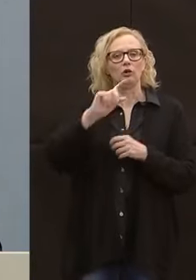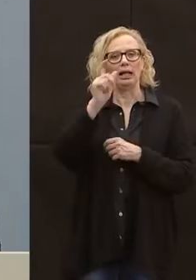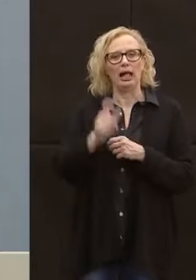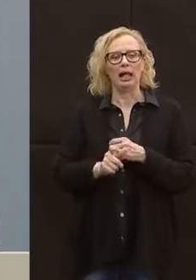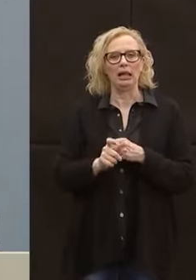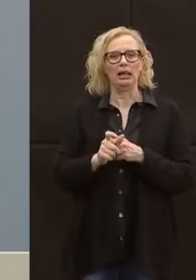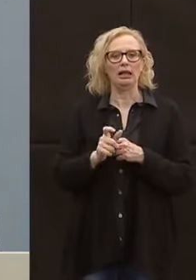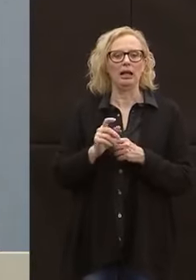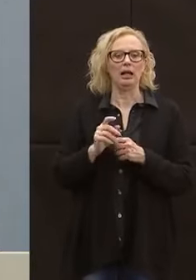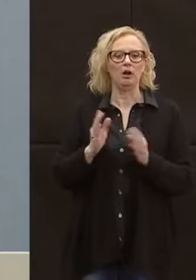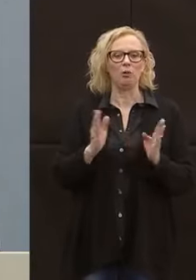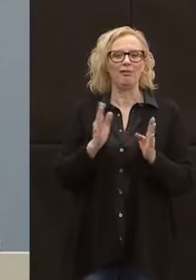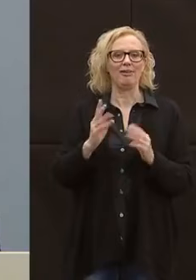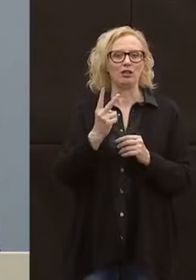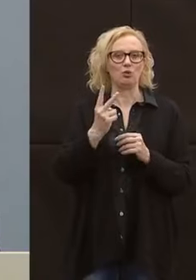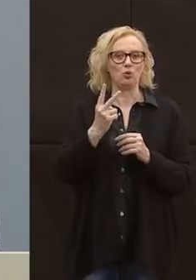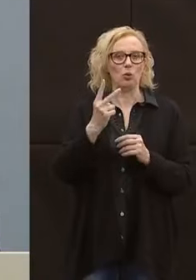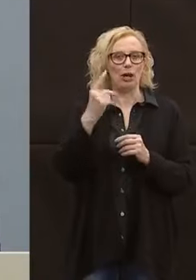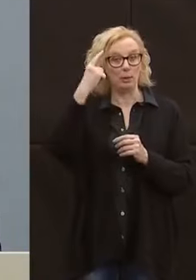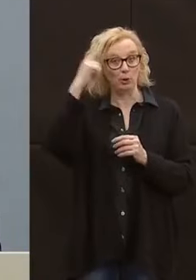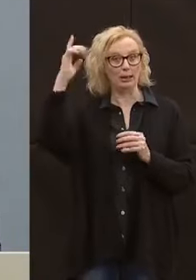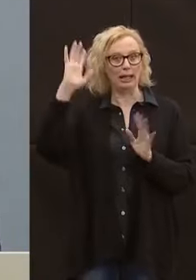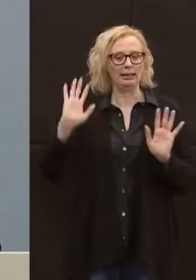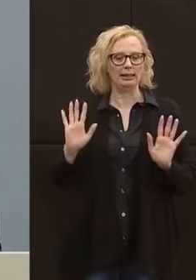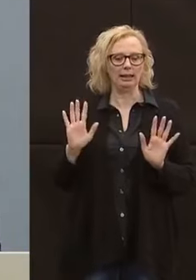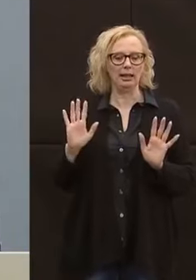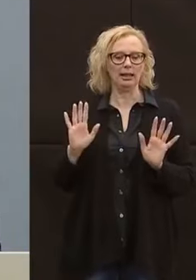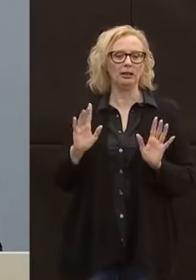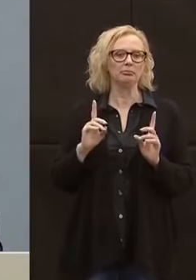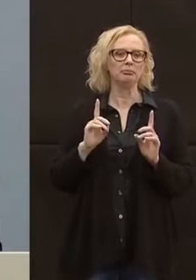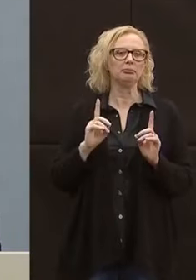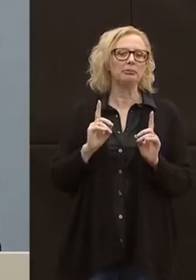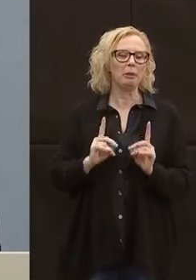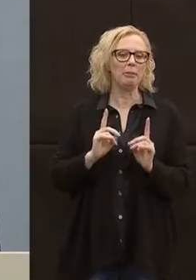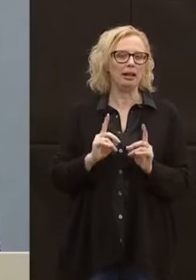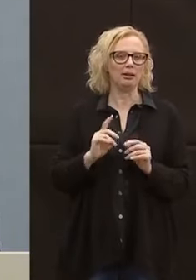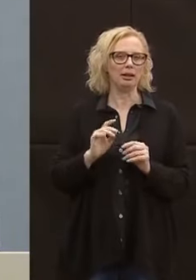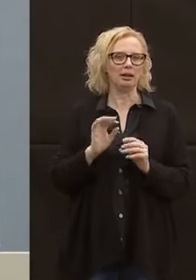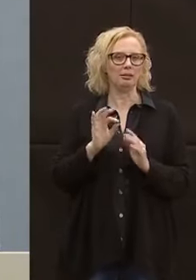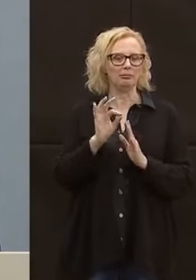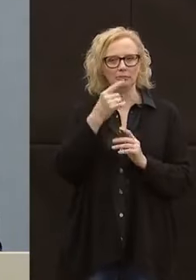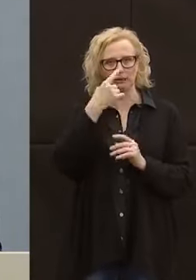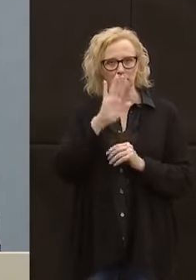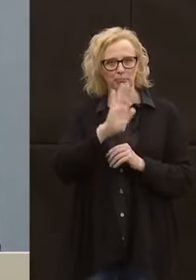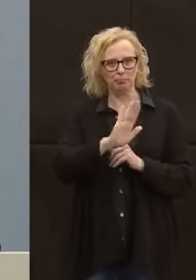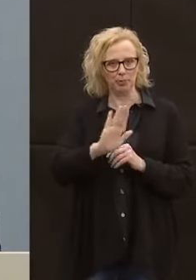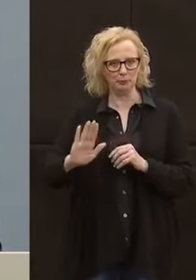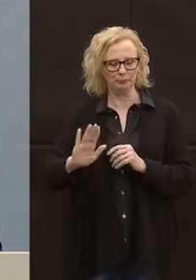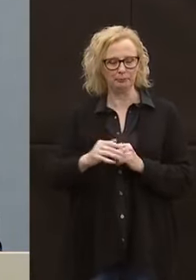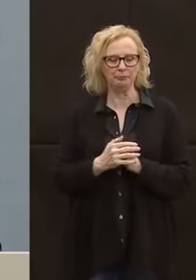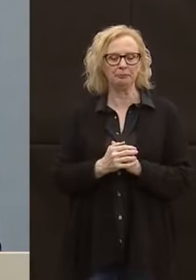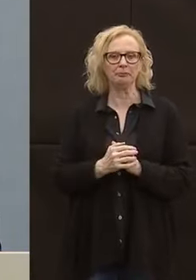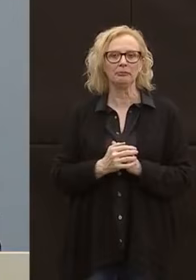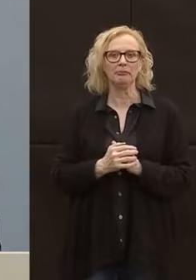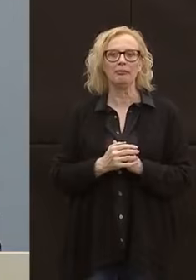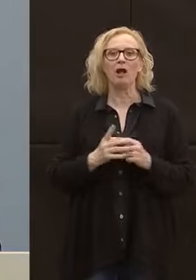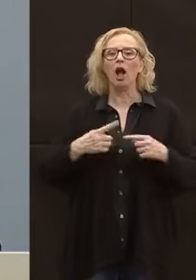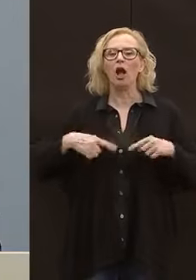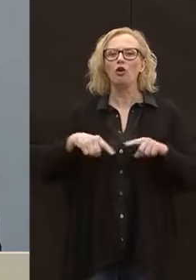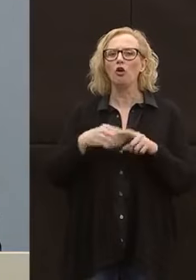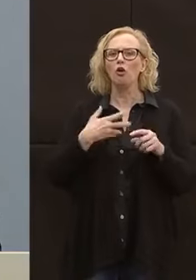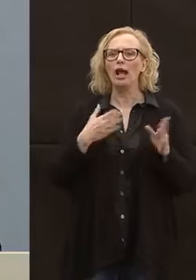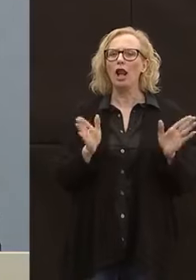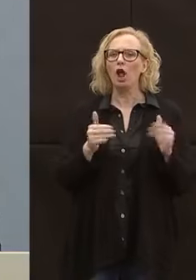'ipotetica fase 2, pensata dal Governo, con determinate caratteristiche. Noi sicuramente gli alloggi dove